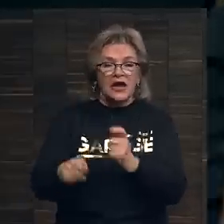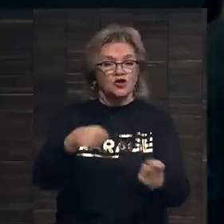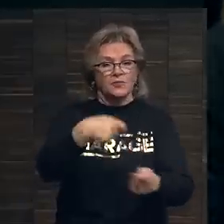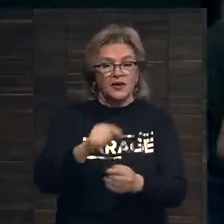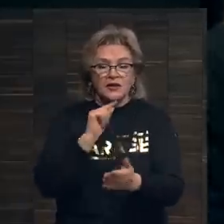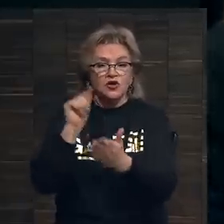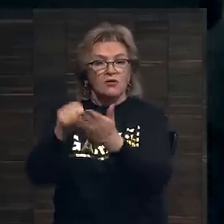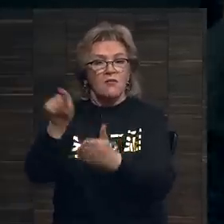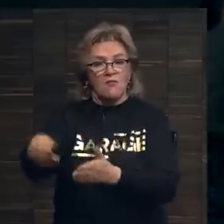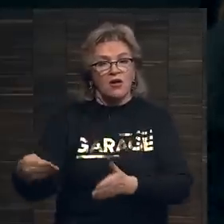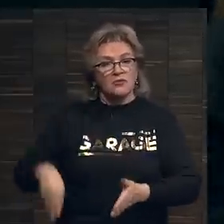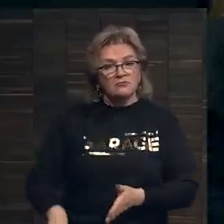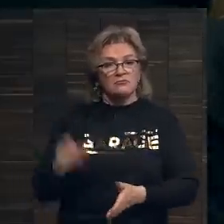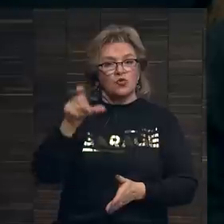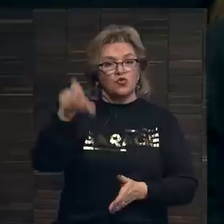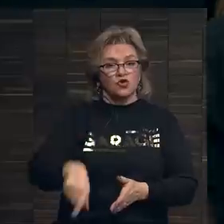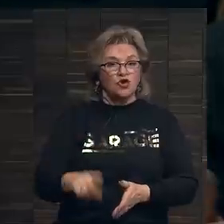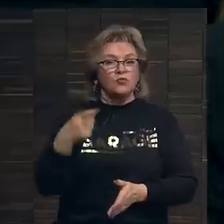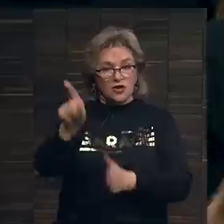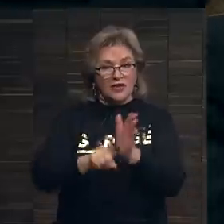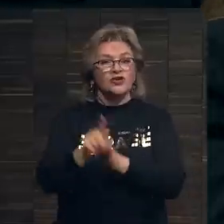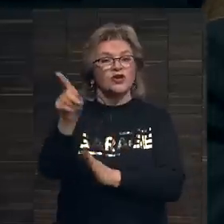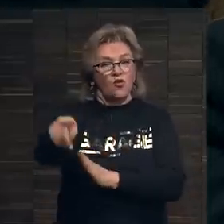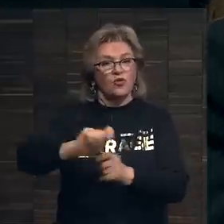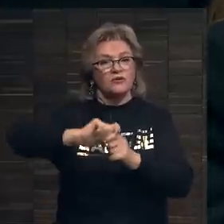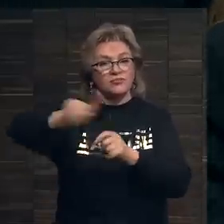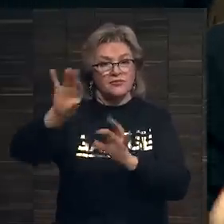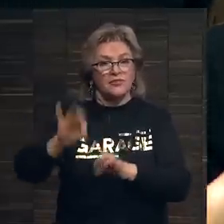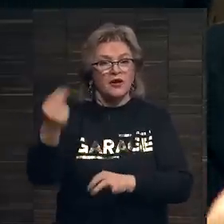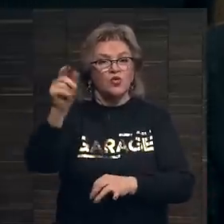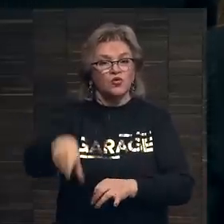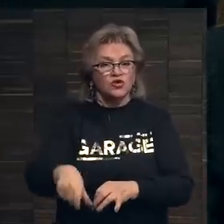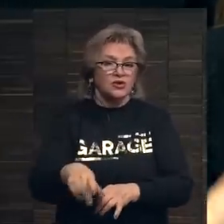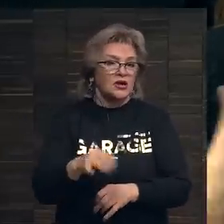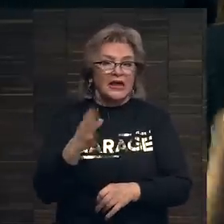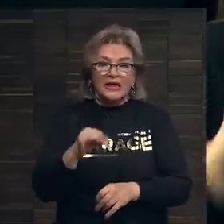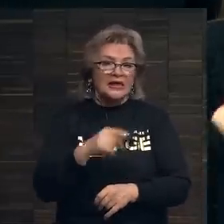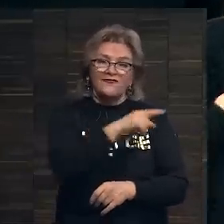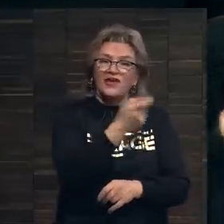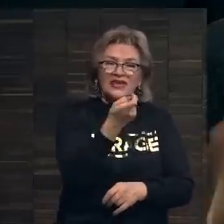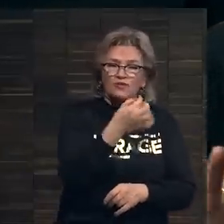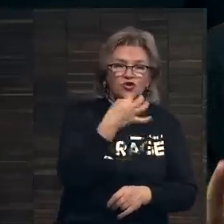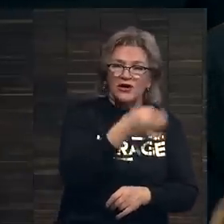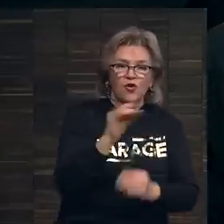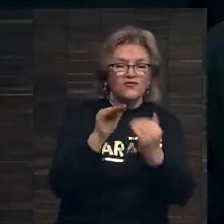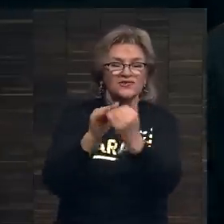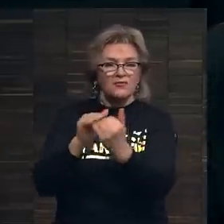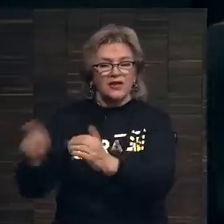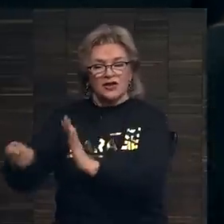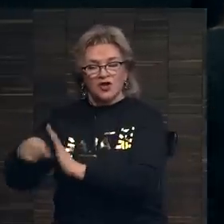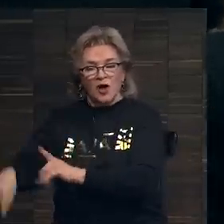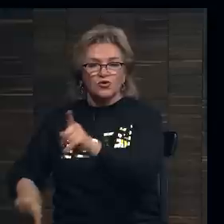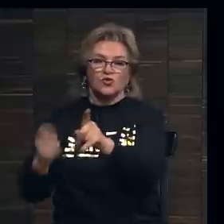попадал и художнику, потому что ведь все началось с художника. И вы немного совсем говорили о взаимоотношениях художника и